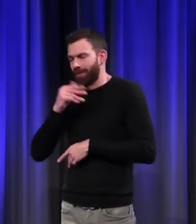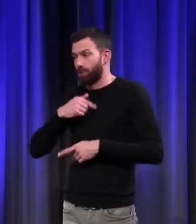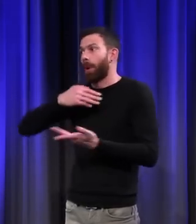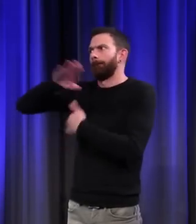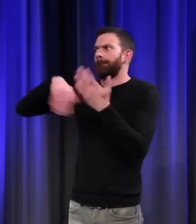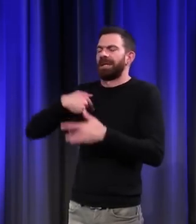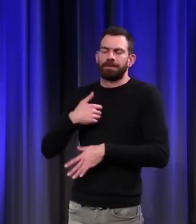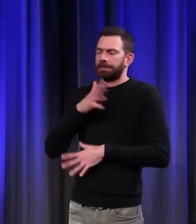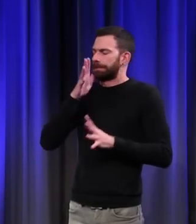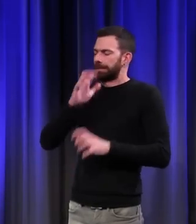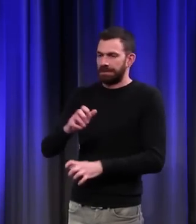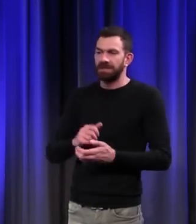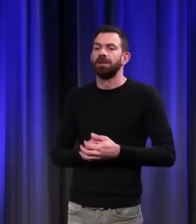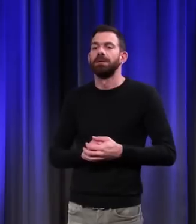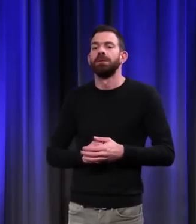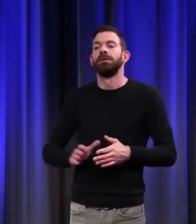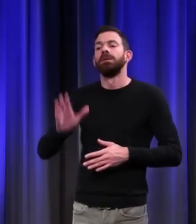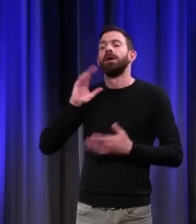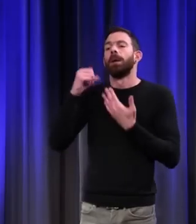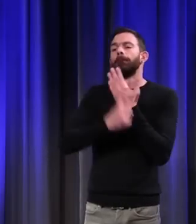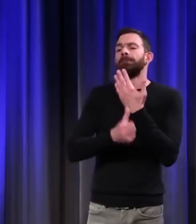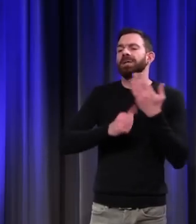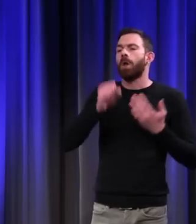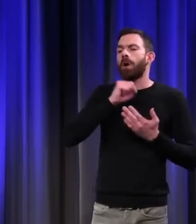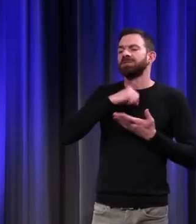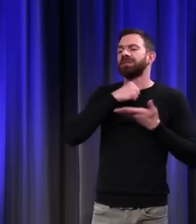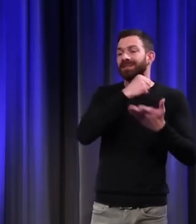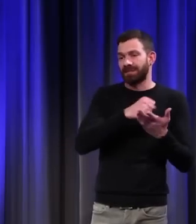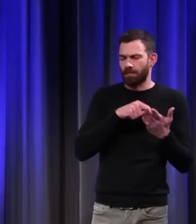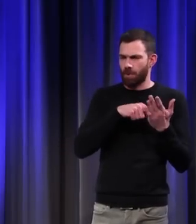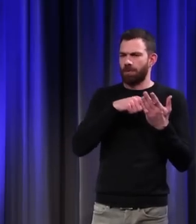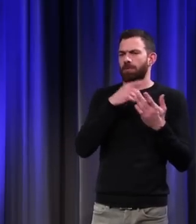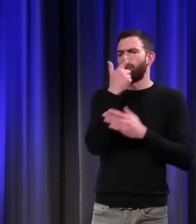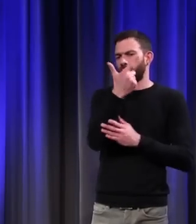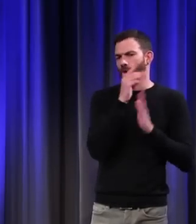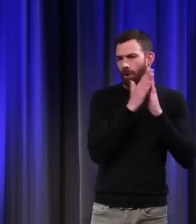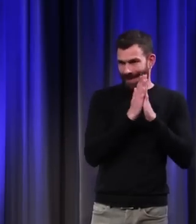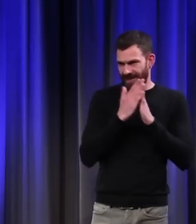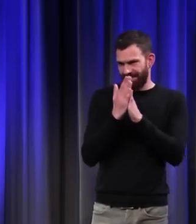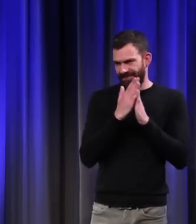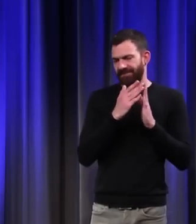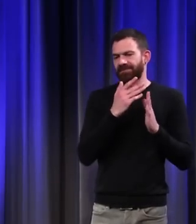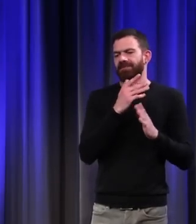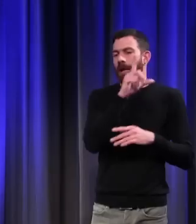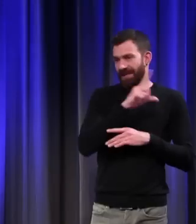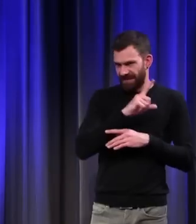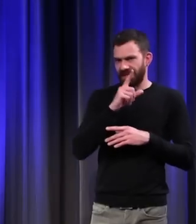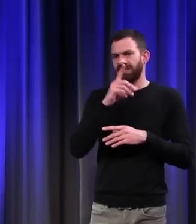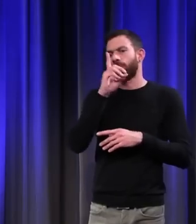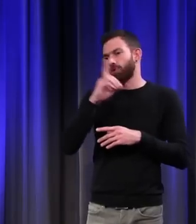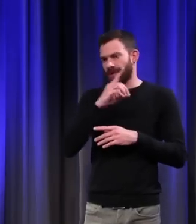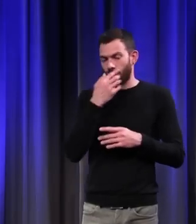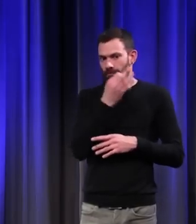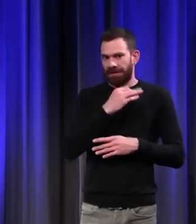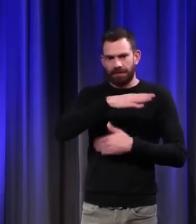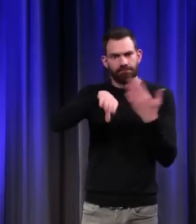L'Ancien Testament, deux livres de l'Ancien Testament, le Lévitique et le Deutéronome, condamnent les mélanges.